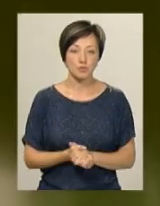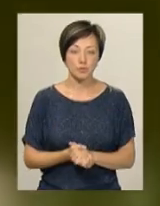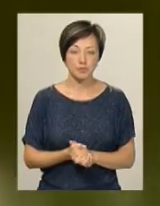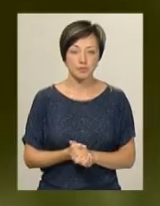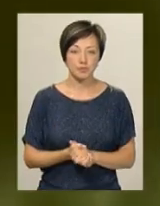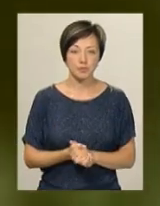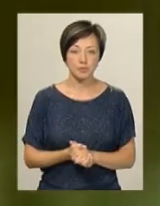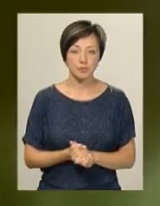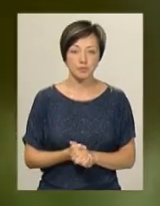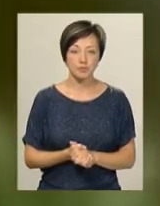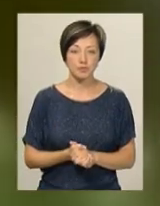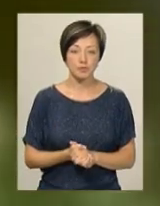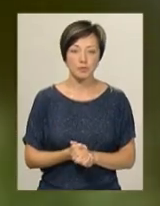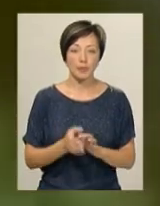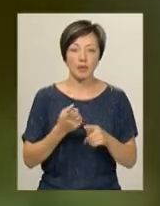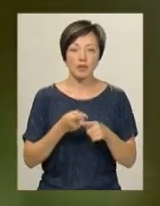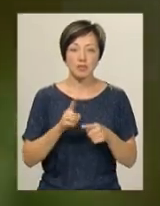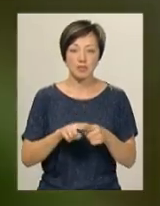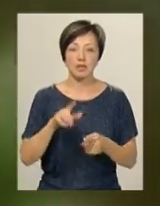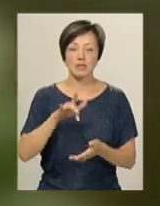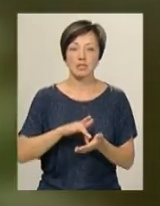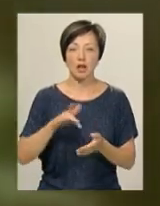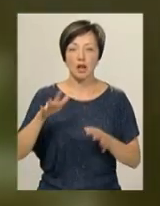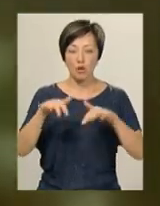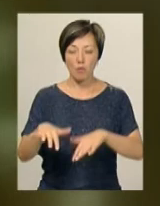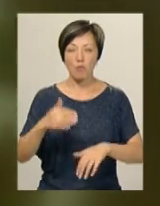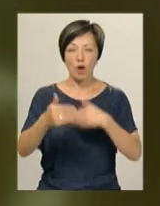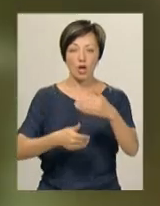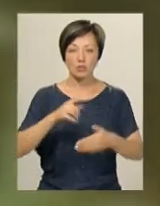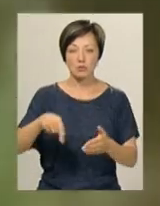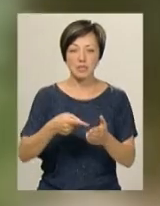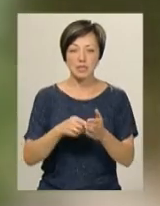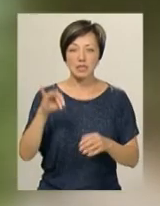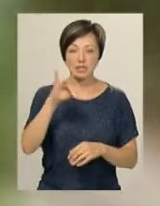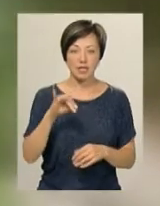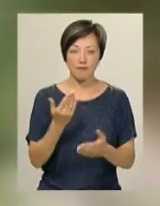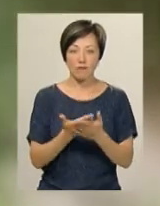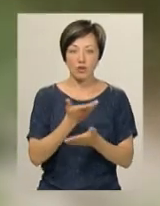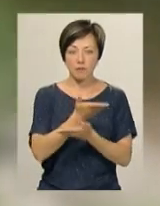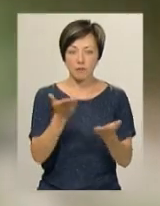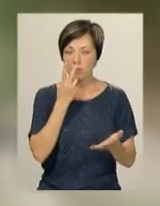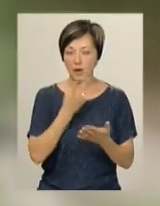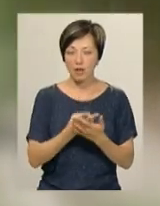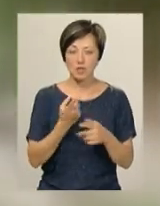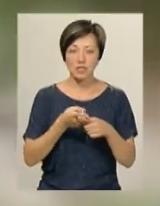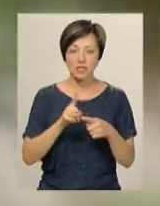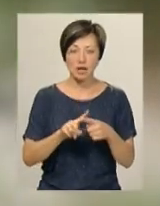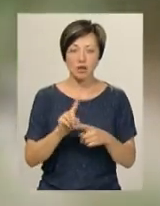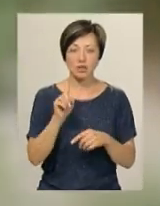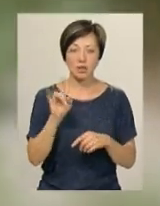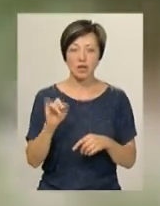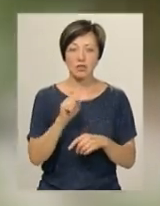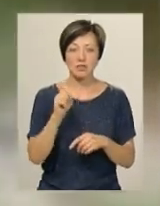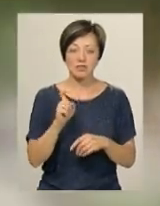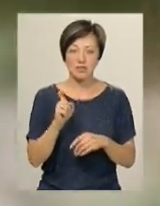Центральний міський пляж, місце Ізяслава. І от, ви бачите, це одна з